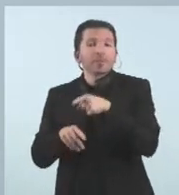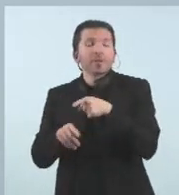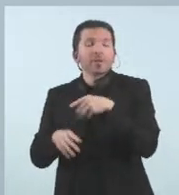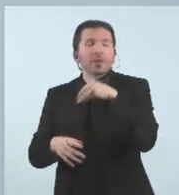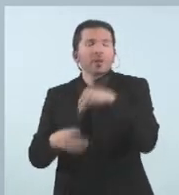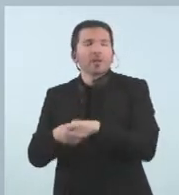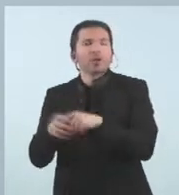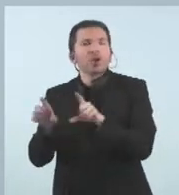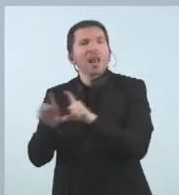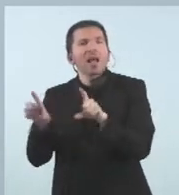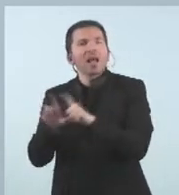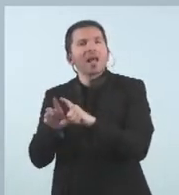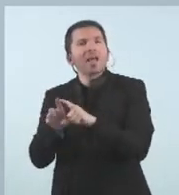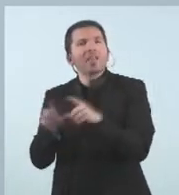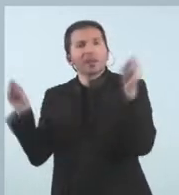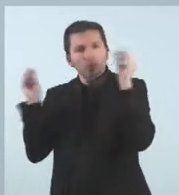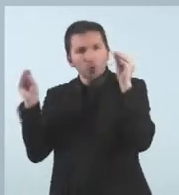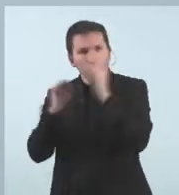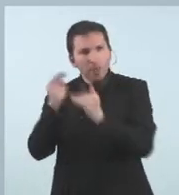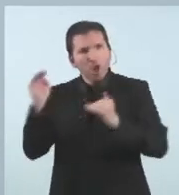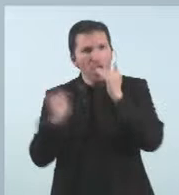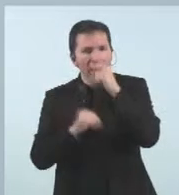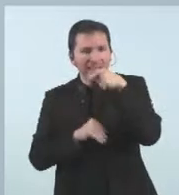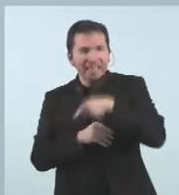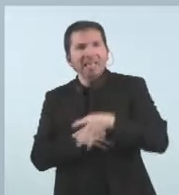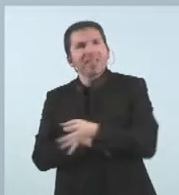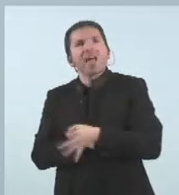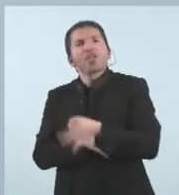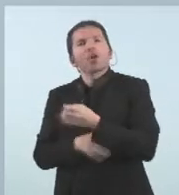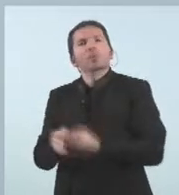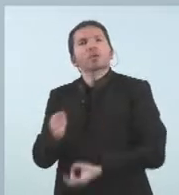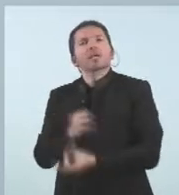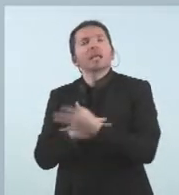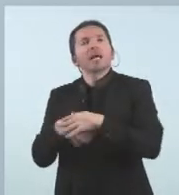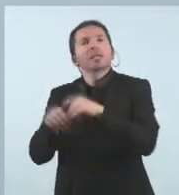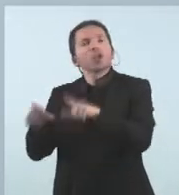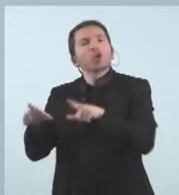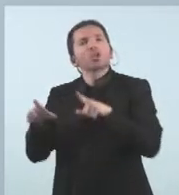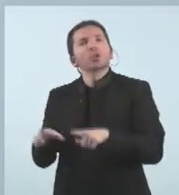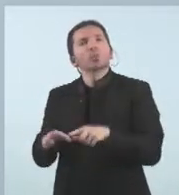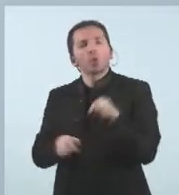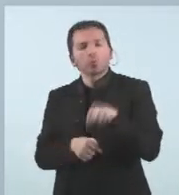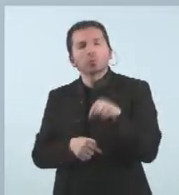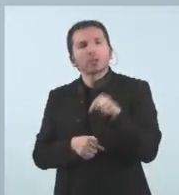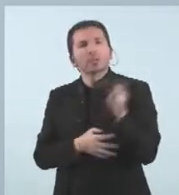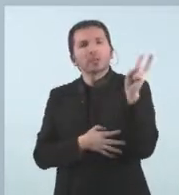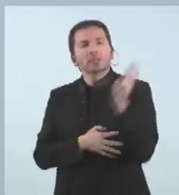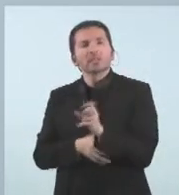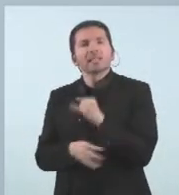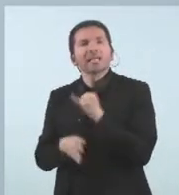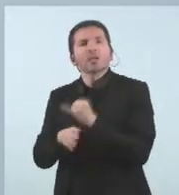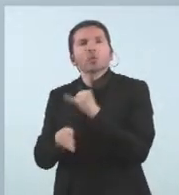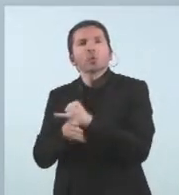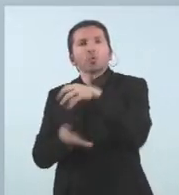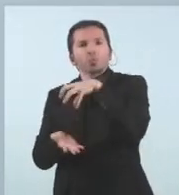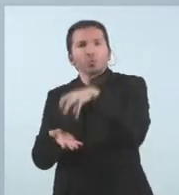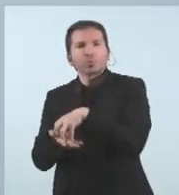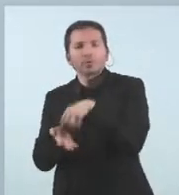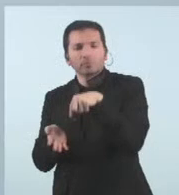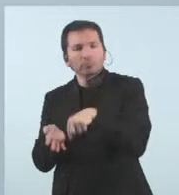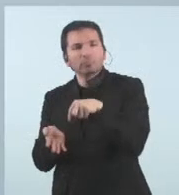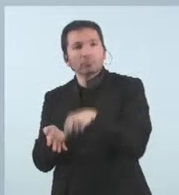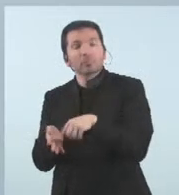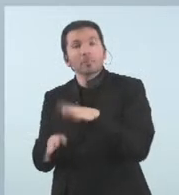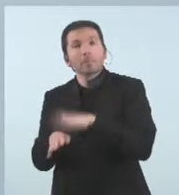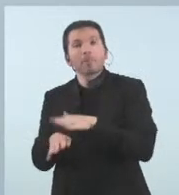'Ensement Superior d'Andorra, de dotar de titulacions oficials aquesta institució instal·lada al país perquè pugui iniciar les seves tasques